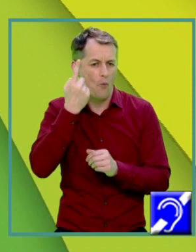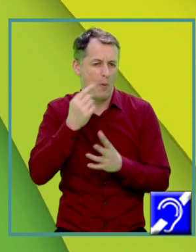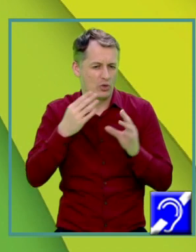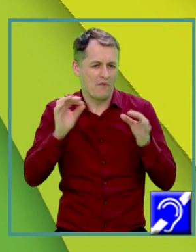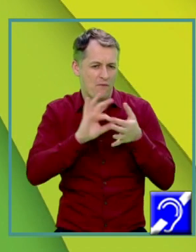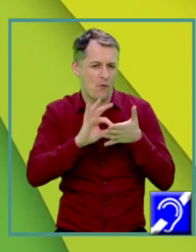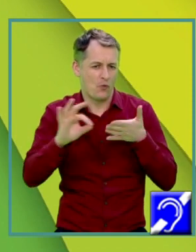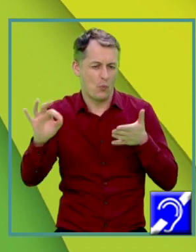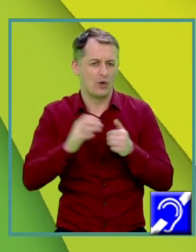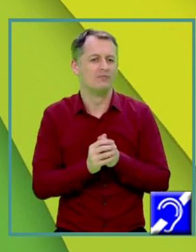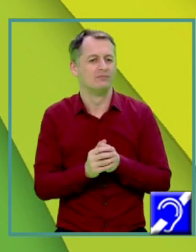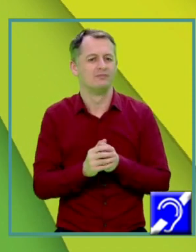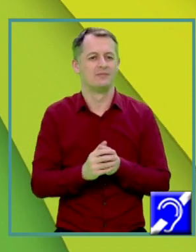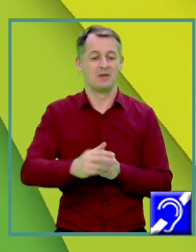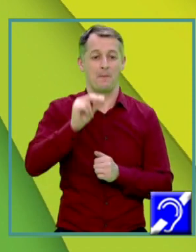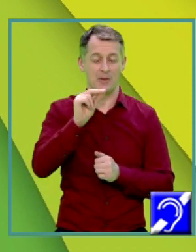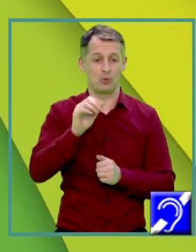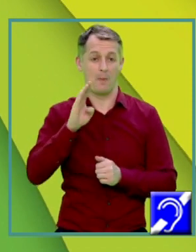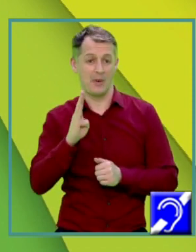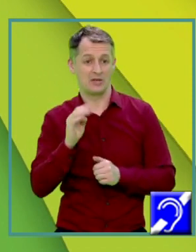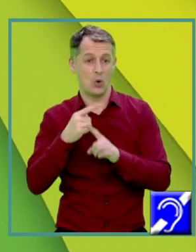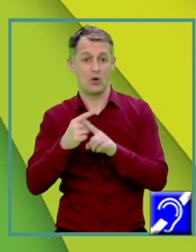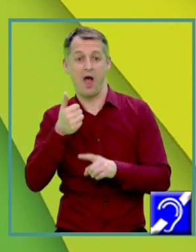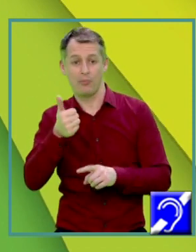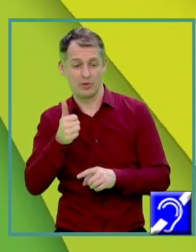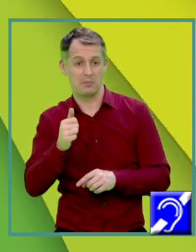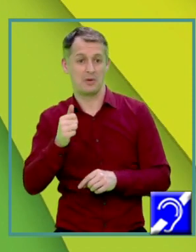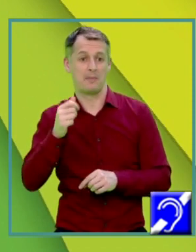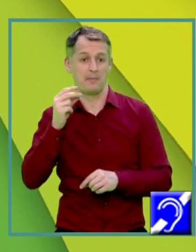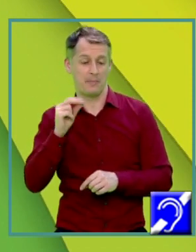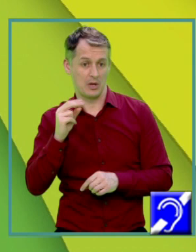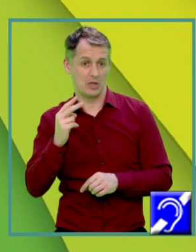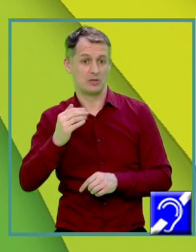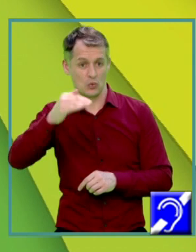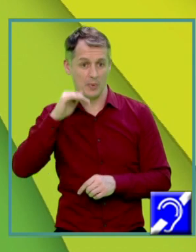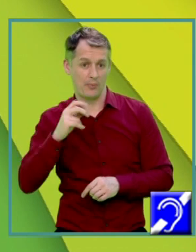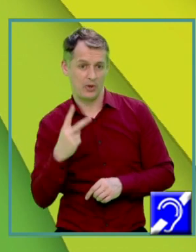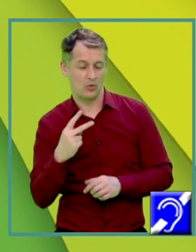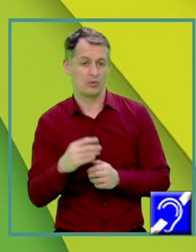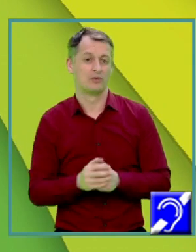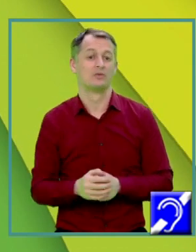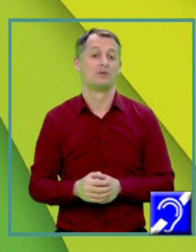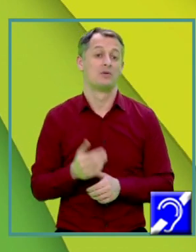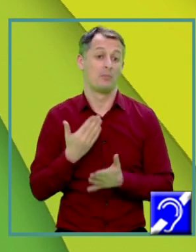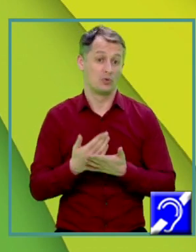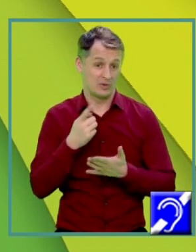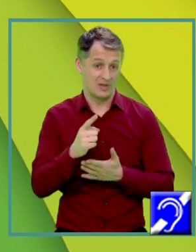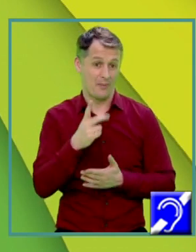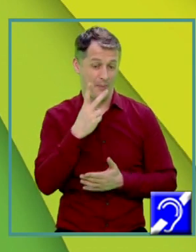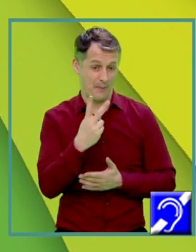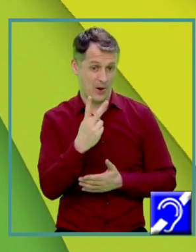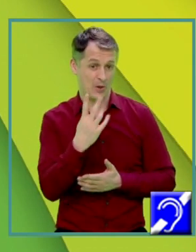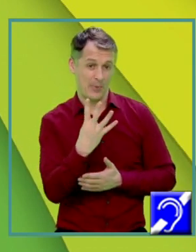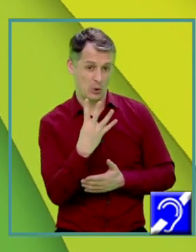perimetrul bazei ori apotema pe 2, dar datorită faptului că perimetrul bazei este 4L, vom